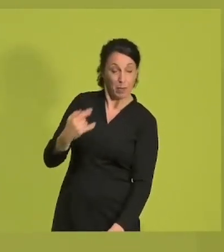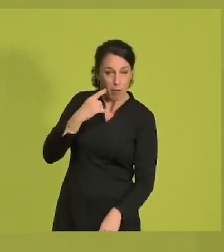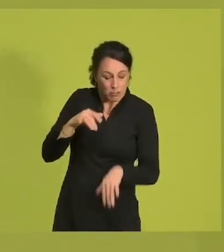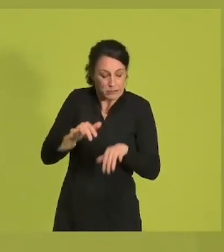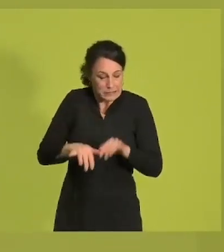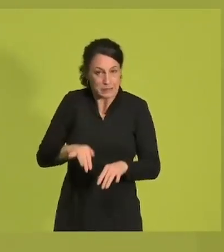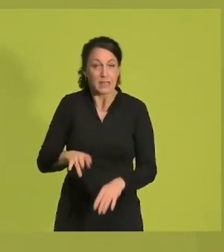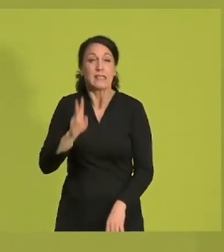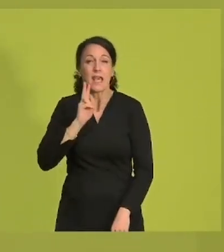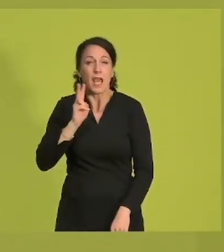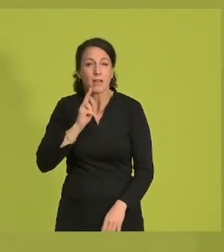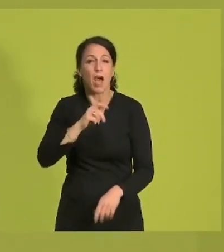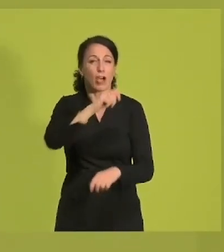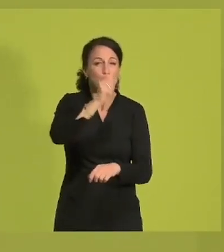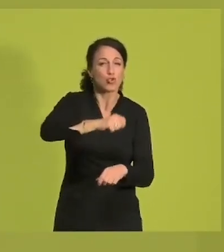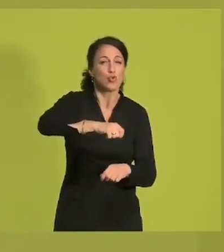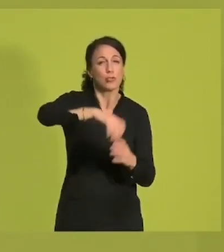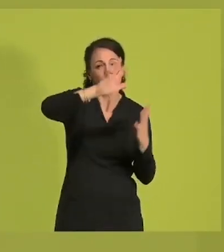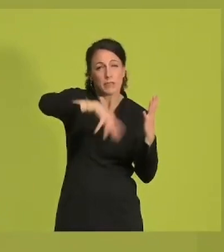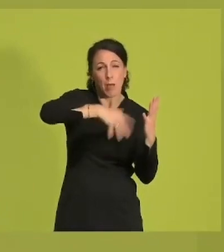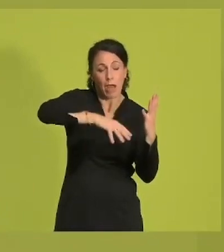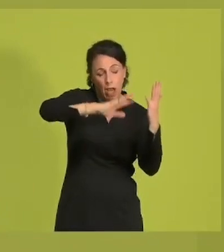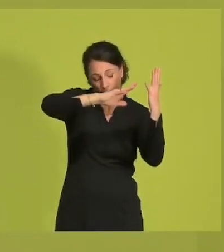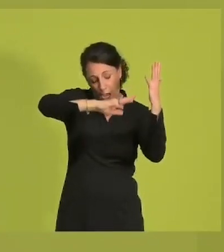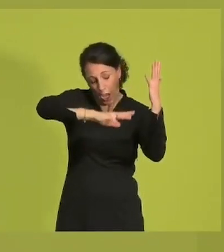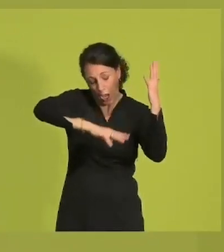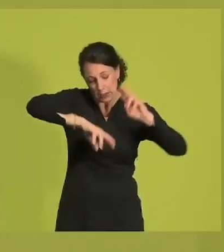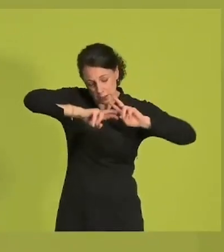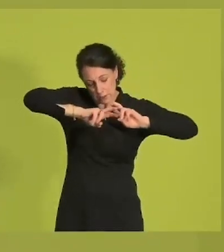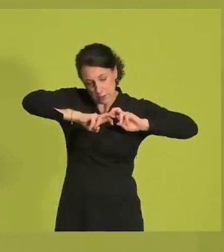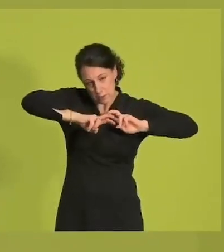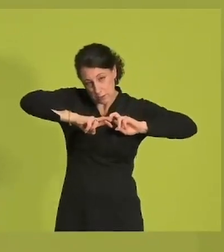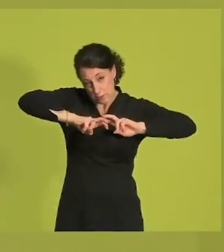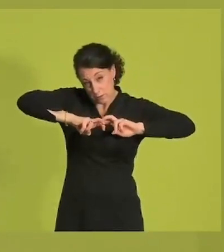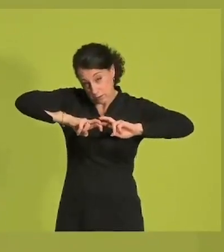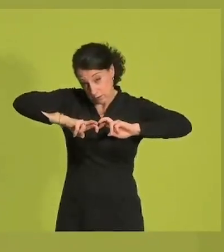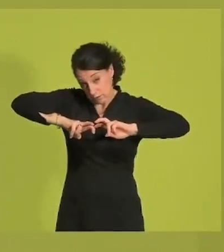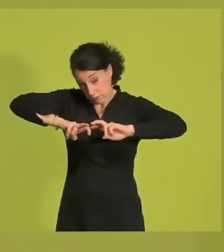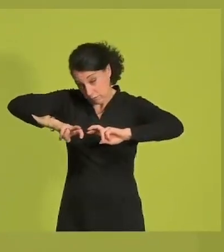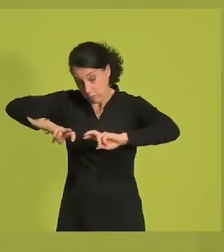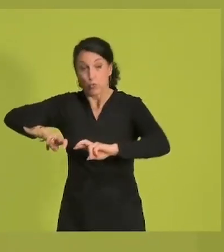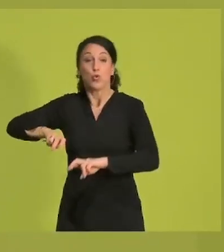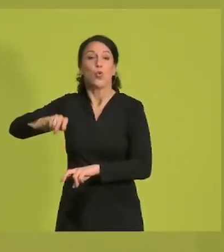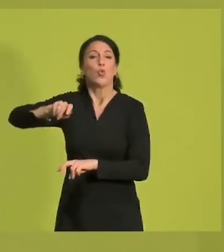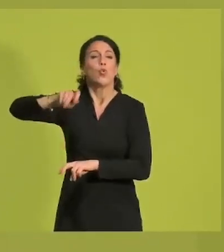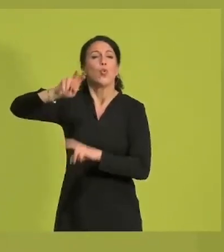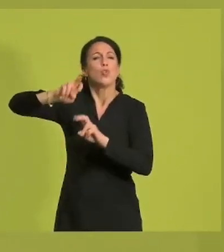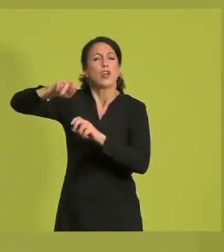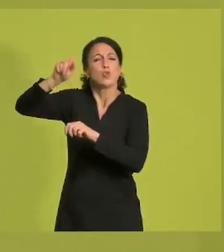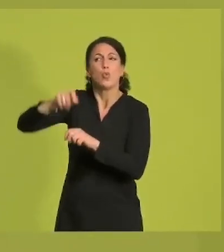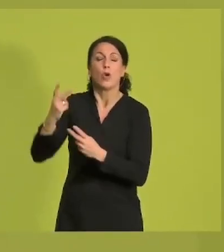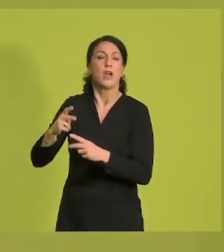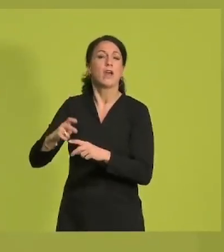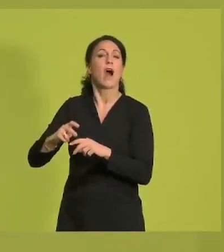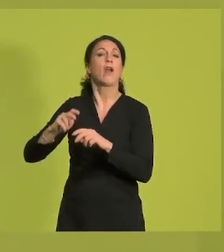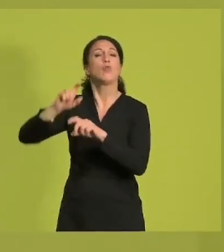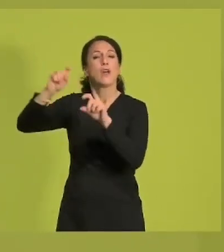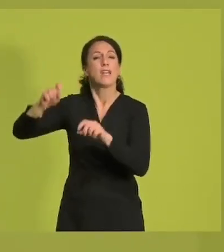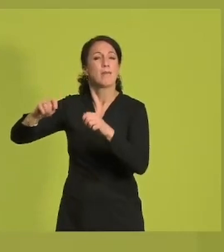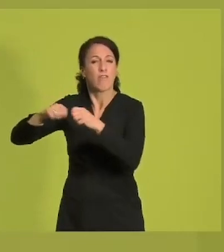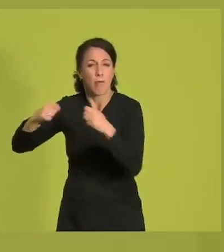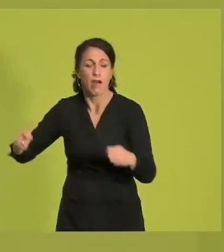Tag will ich mich durch Studien und lange Tabellen und all diese Untersuchungen, egal ob sie von Unternehmensverbänden, Gewerkschaften oder